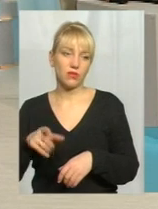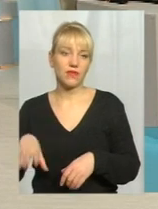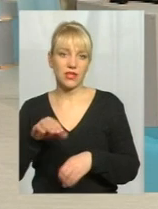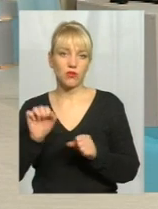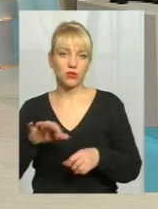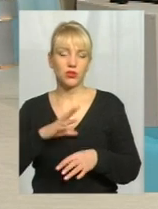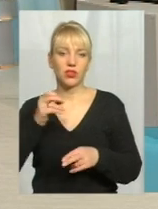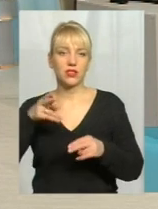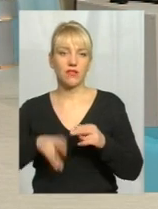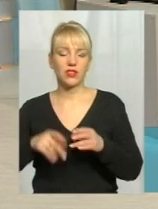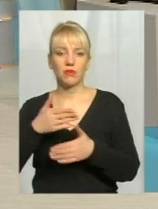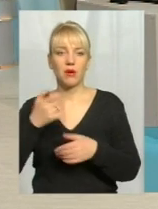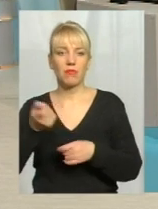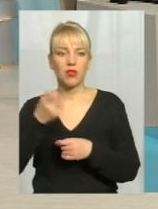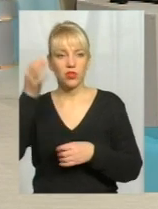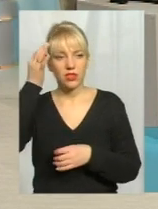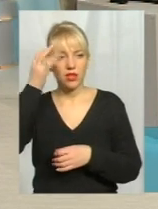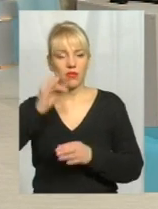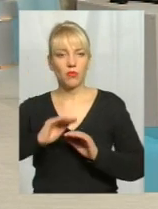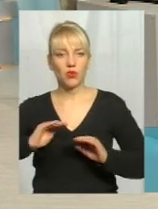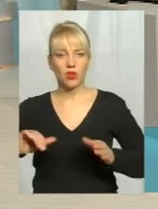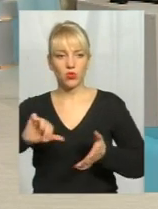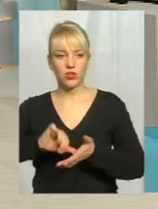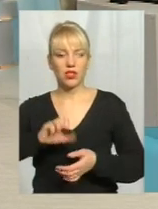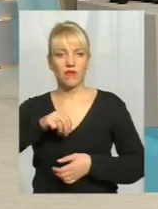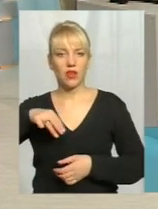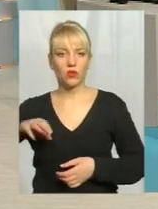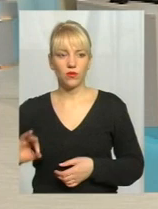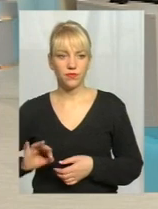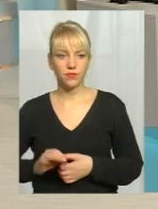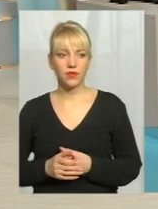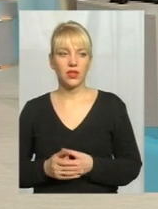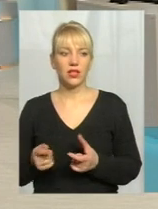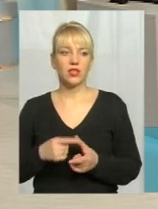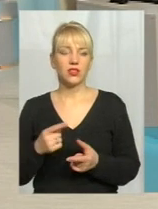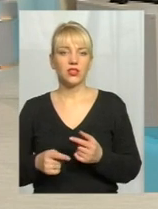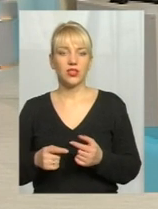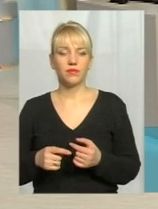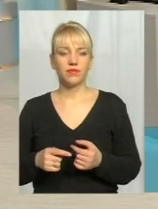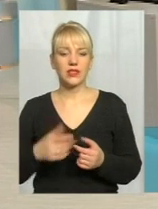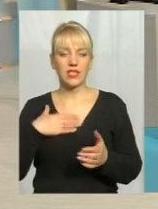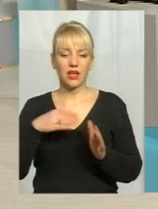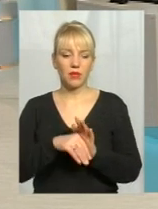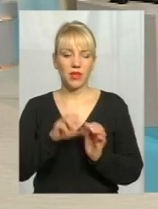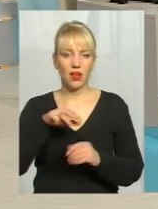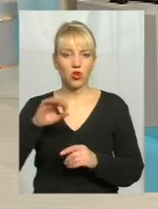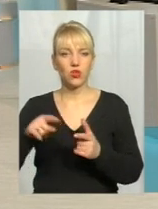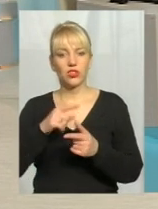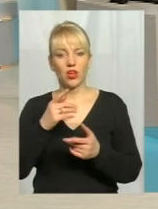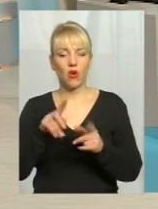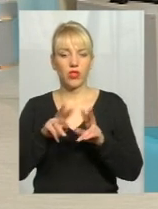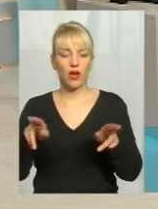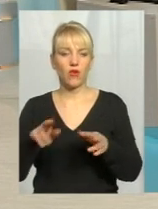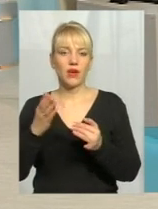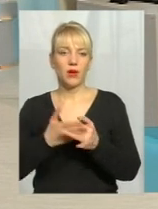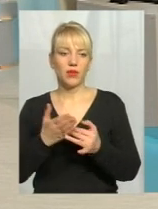на завершення, ми дуже мало згадували сьогодні про дітей, учасників АТО, чи загиблих в АТО. Чи однакові пільги вони мають у